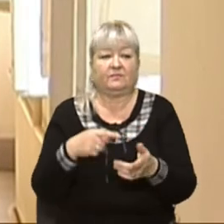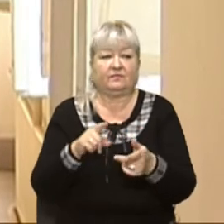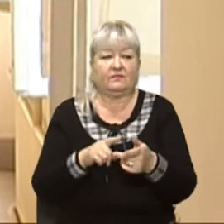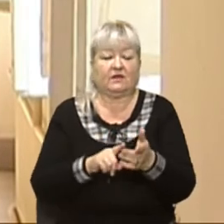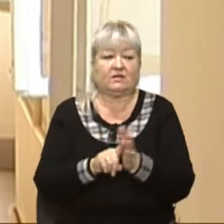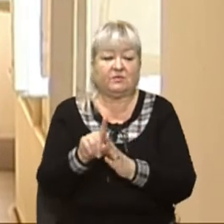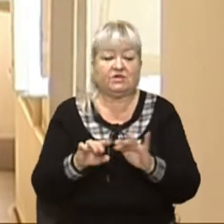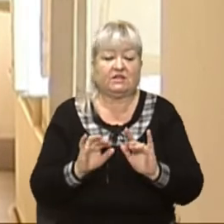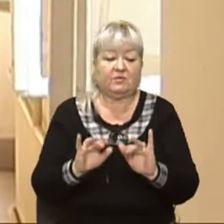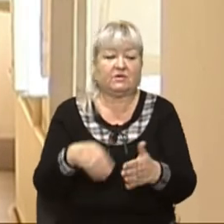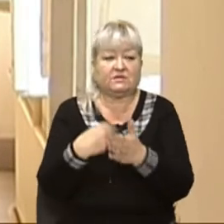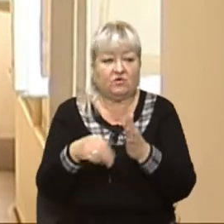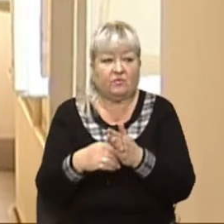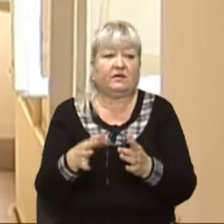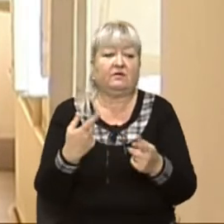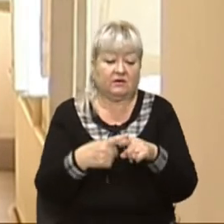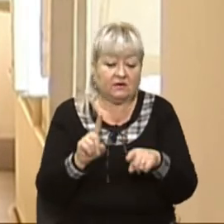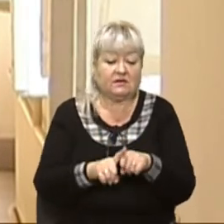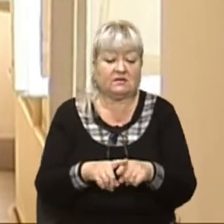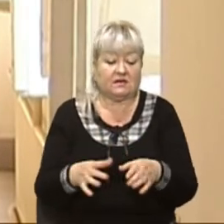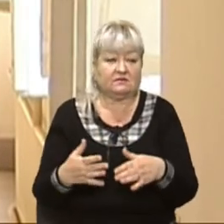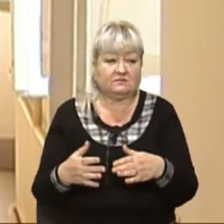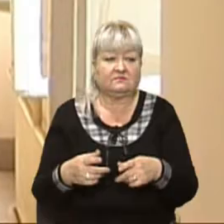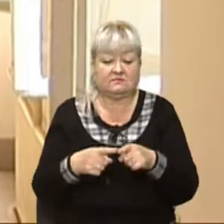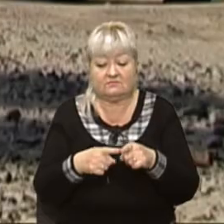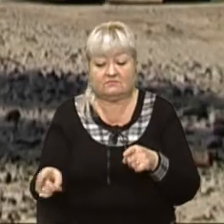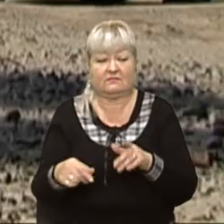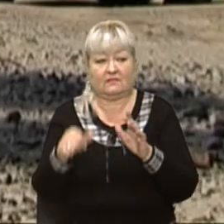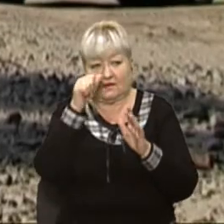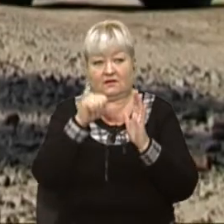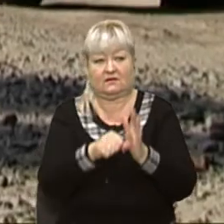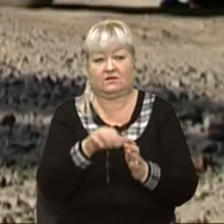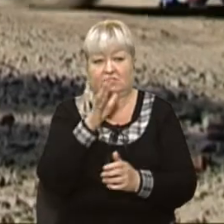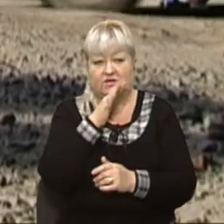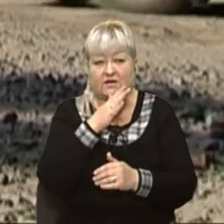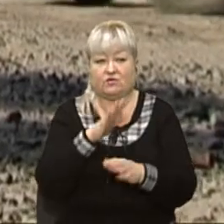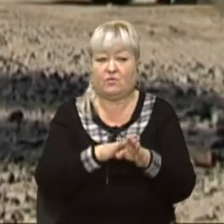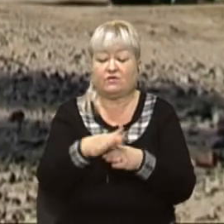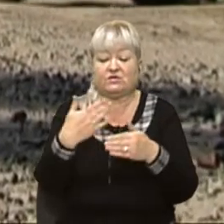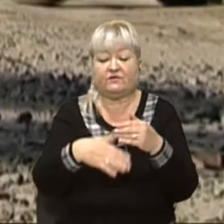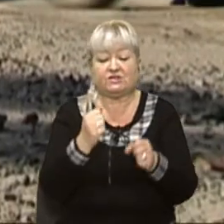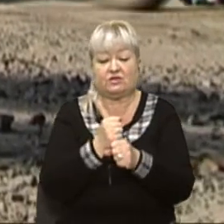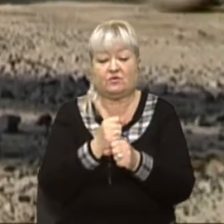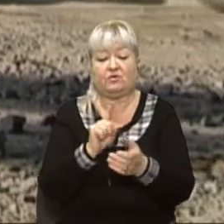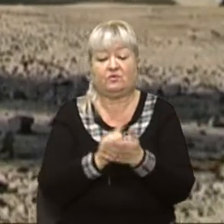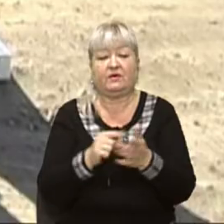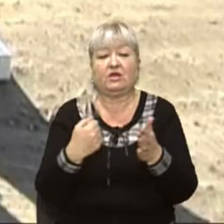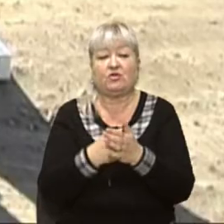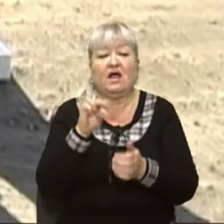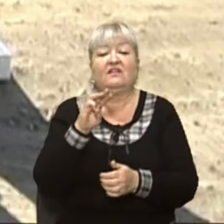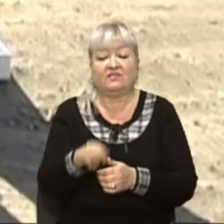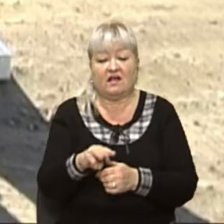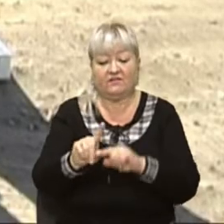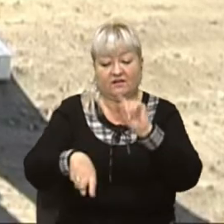Власне, на це все в нас пішло фактично півроку часу. Повністю завершити роботи мають до травня наступного року.